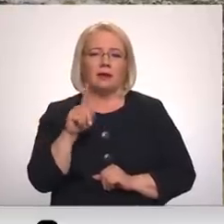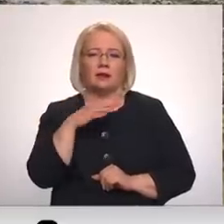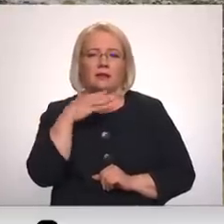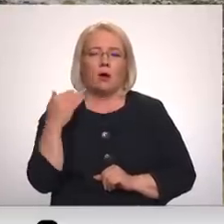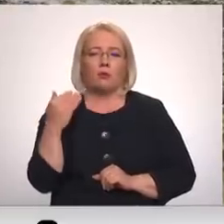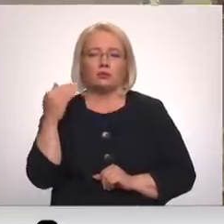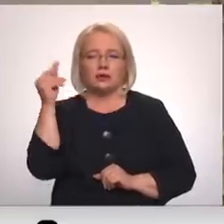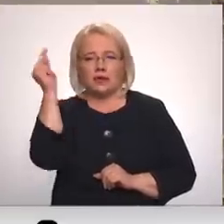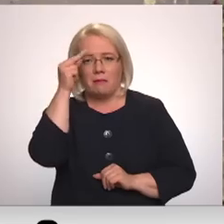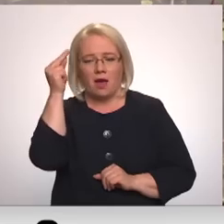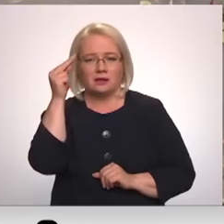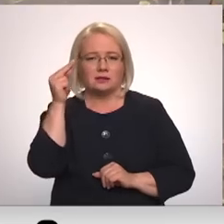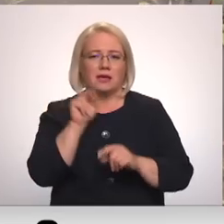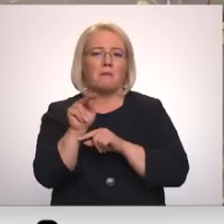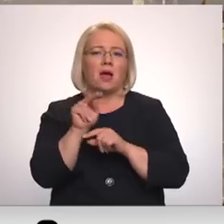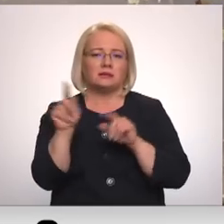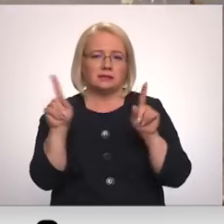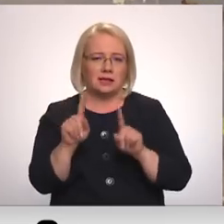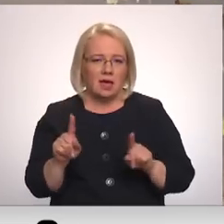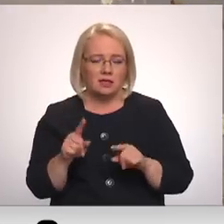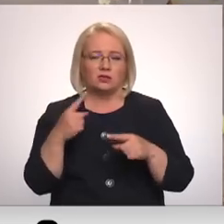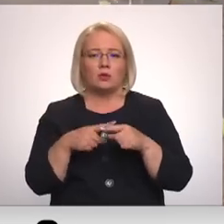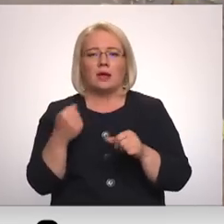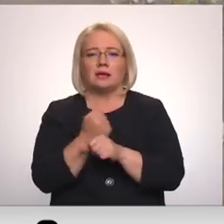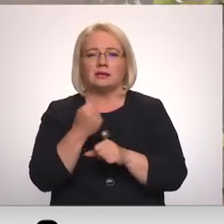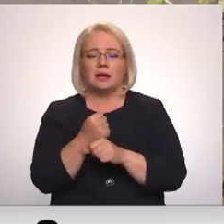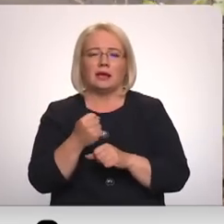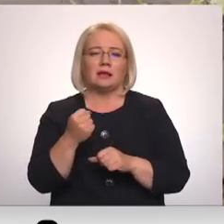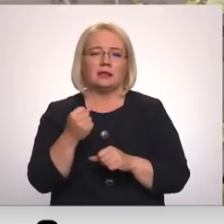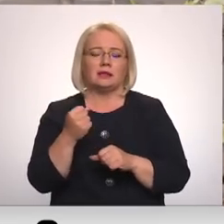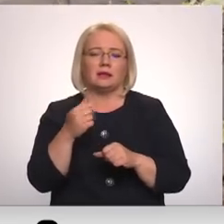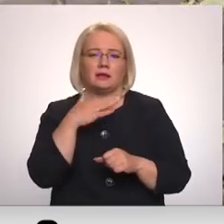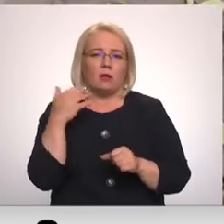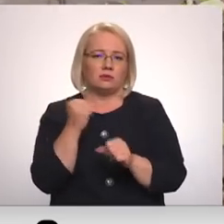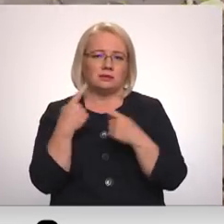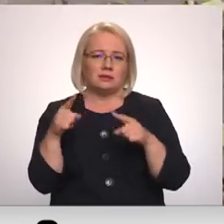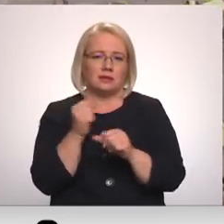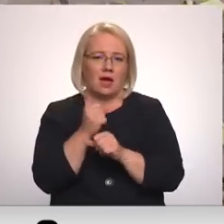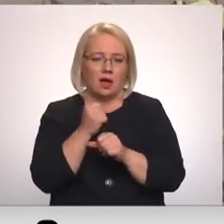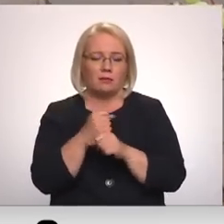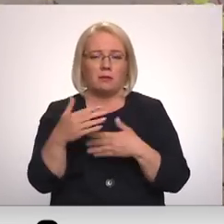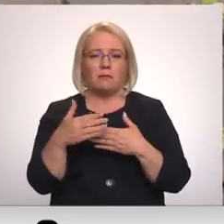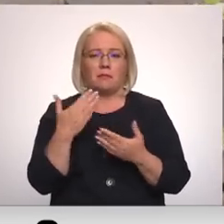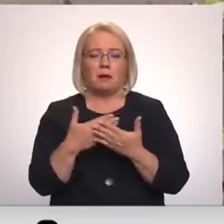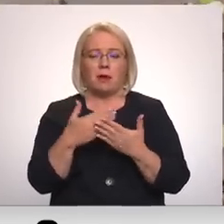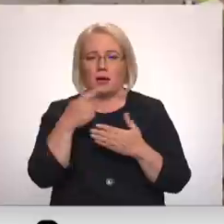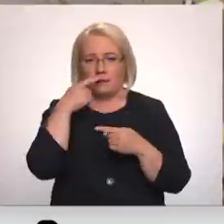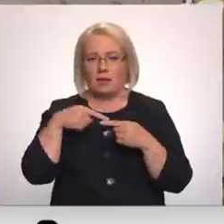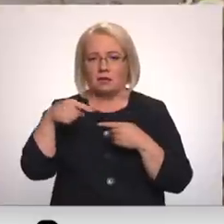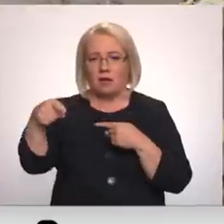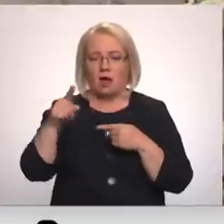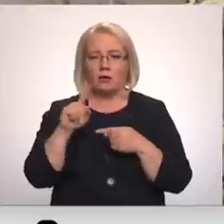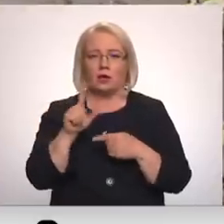iemācījis un ir izdarīti arī savi mājas darbi. Piemēram, netālu no šeienas